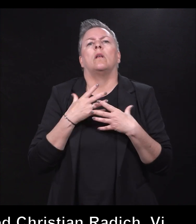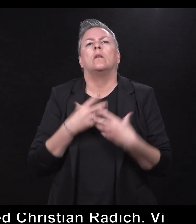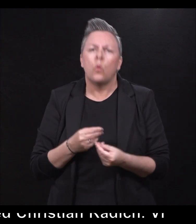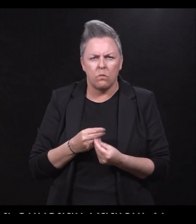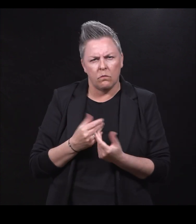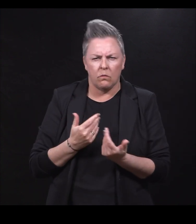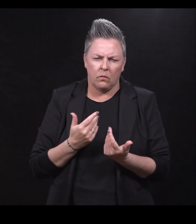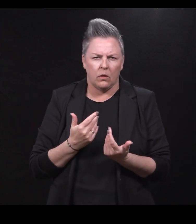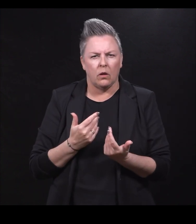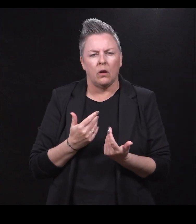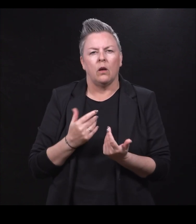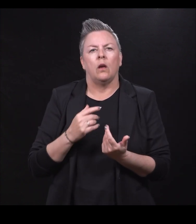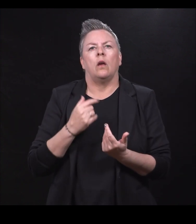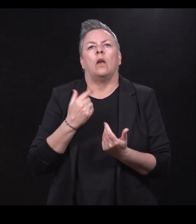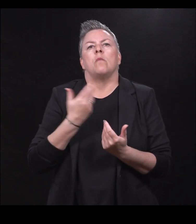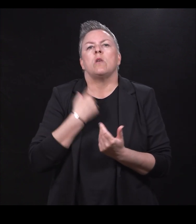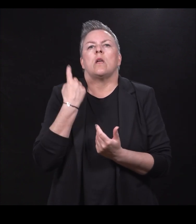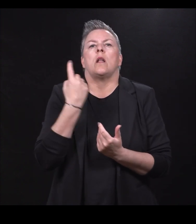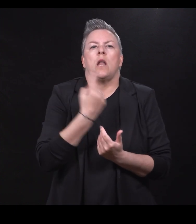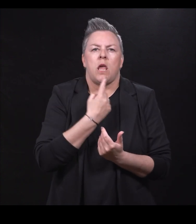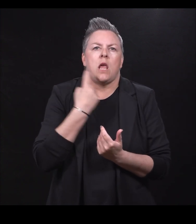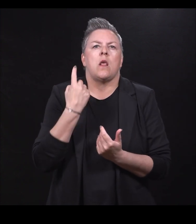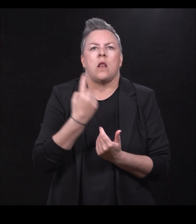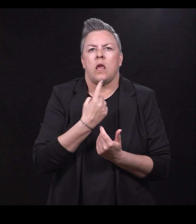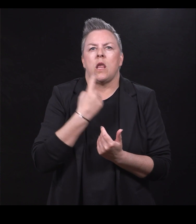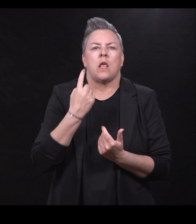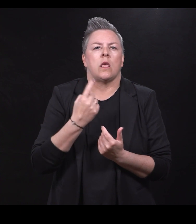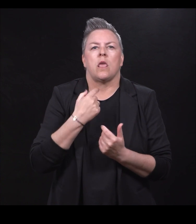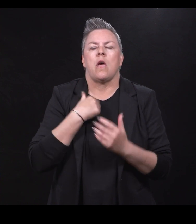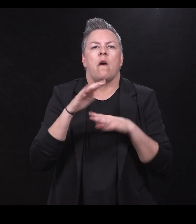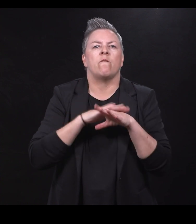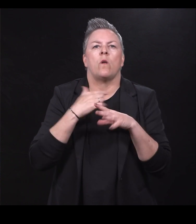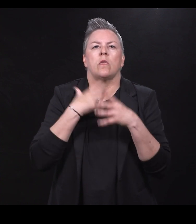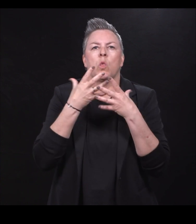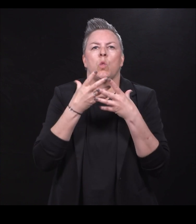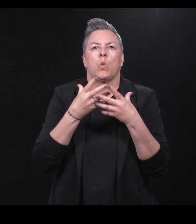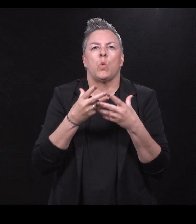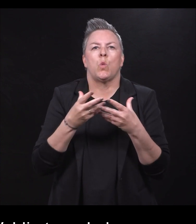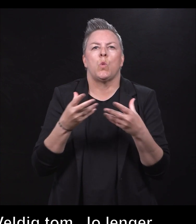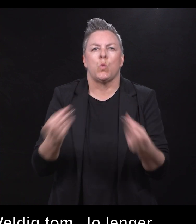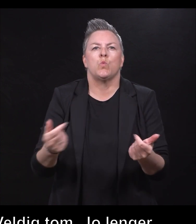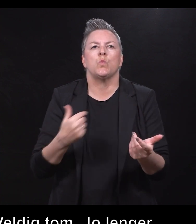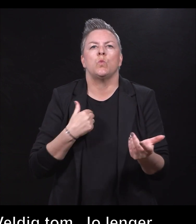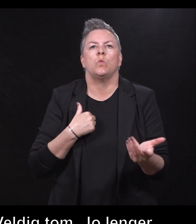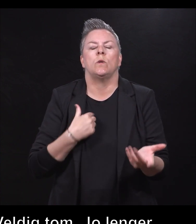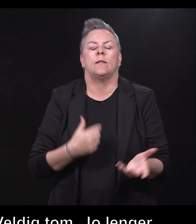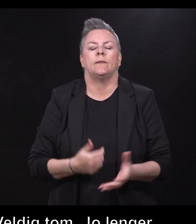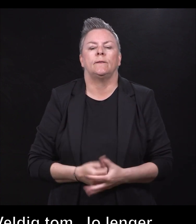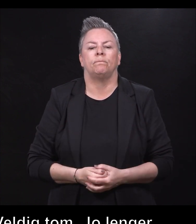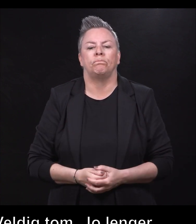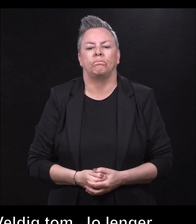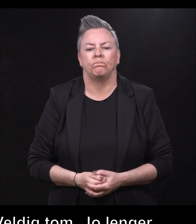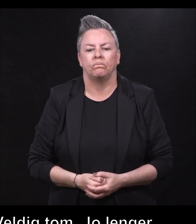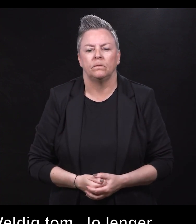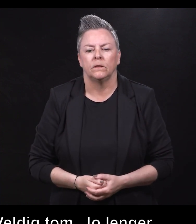Jo lenger jeg beir alene, jo mindre jeg beir det gjennom meg på en måte. Hun står på en kai. Hun ser ut mot